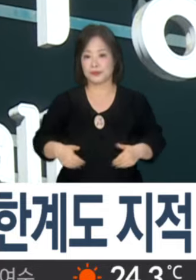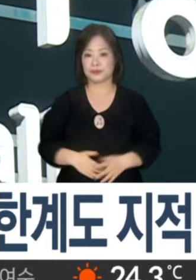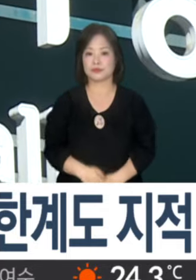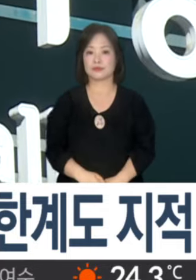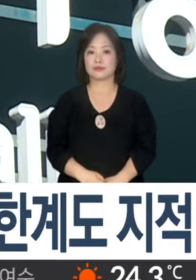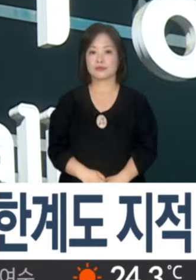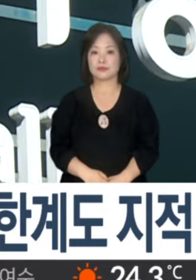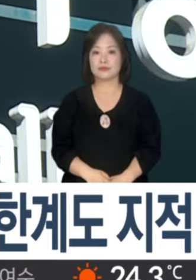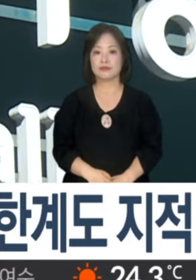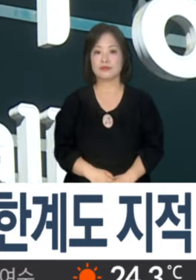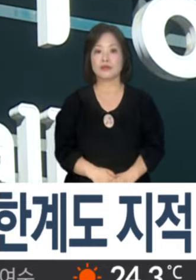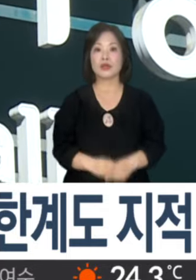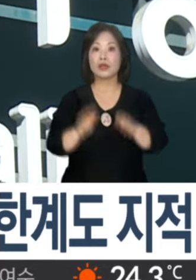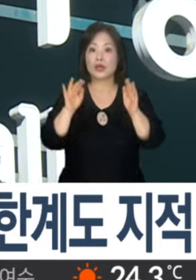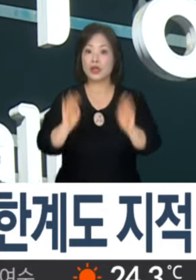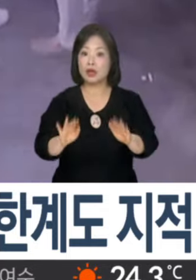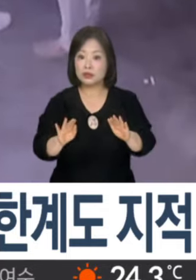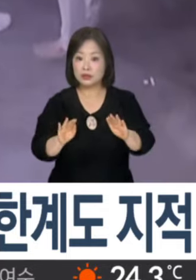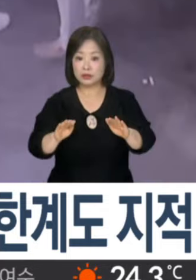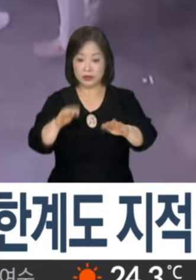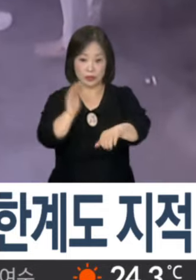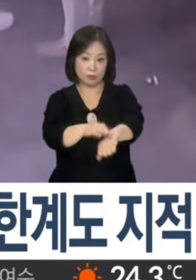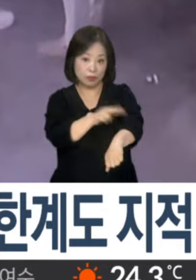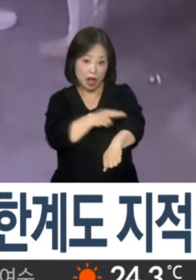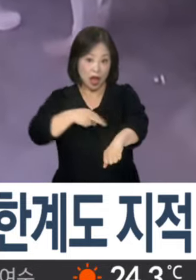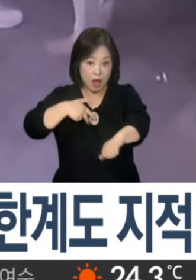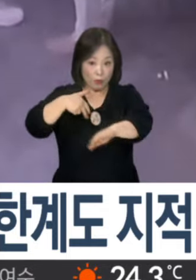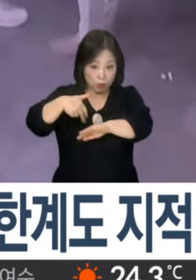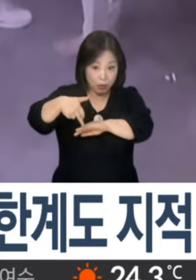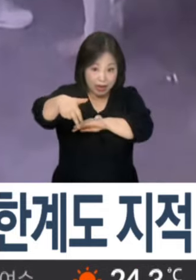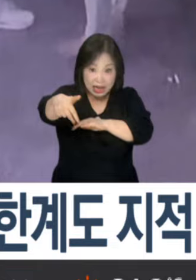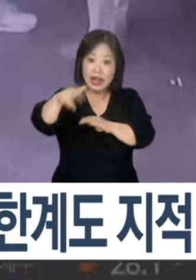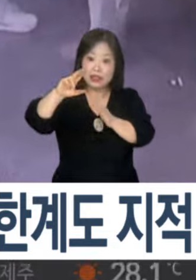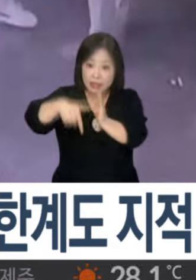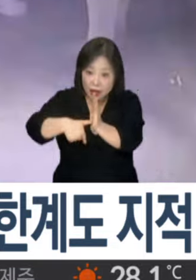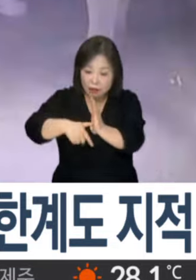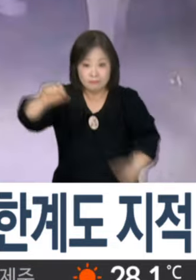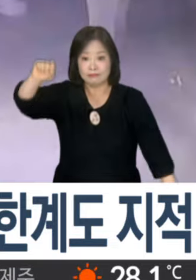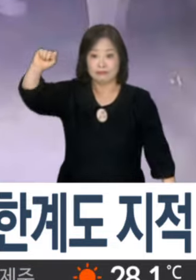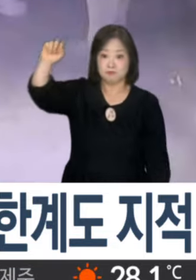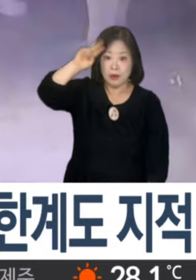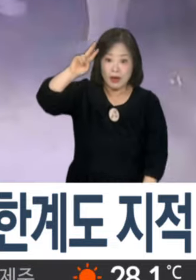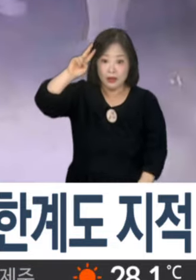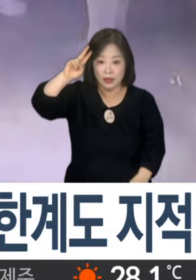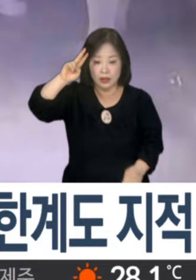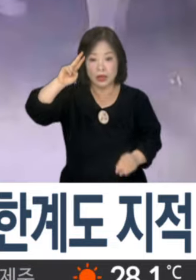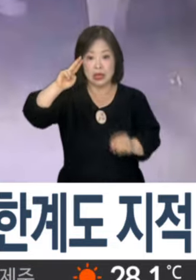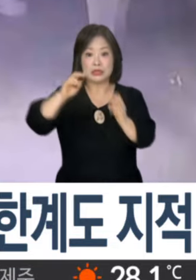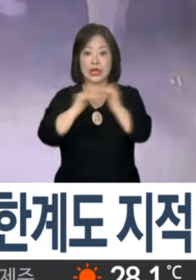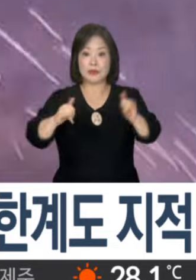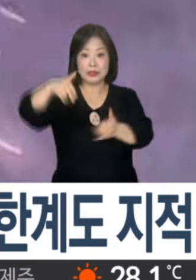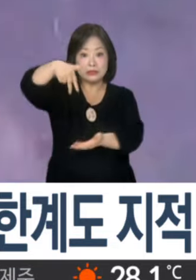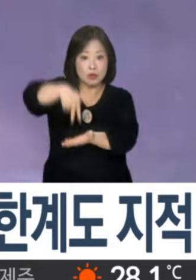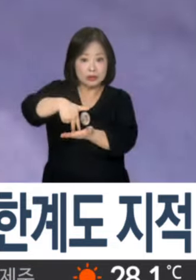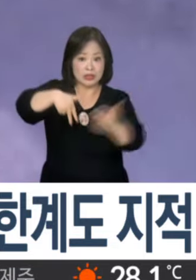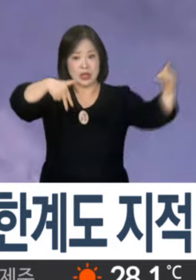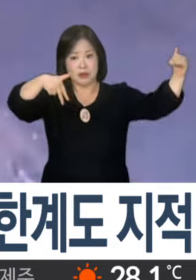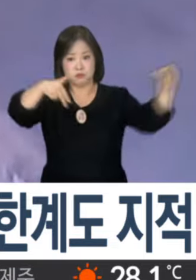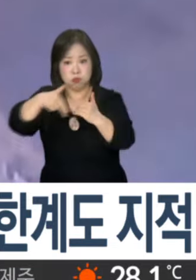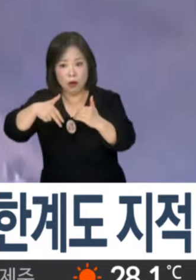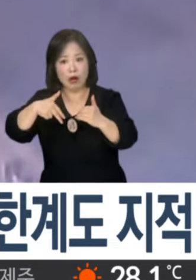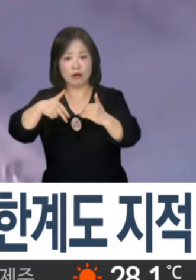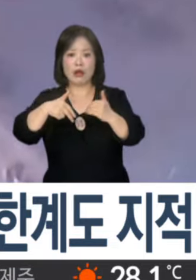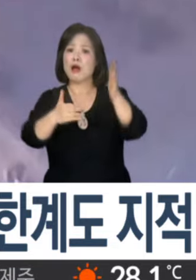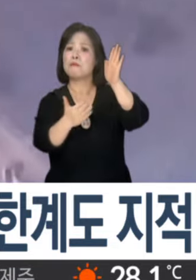설명했습니다. 또 보행자 보호 시설물이 이번 사고처럼 갑작스레 인도로 돌진하는 차량까지는 막을 수